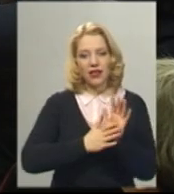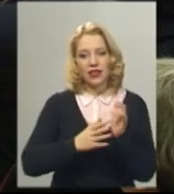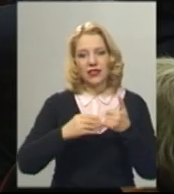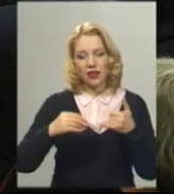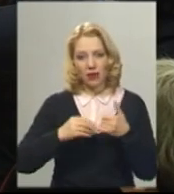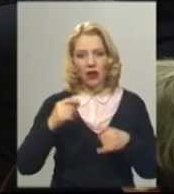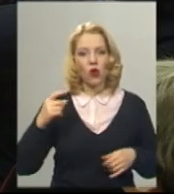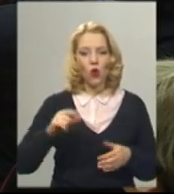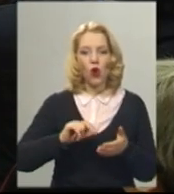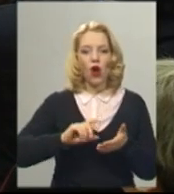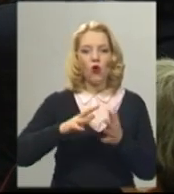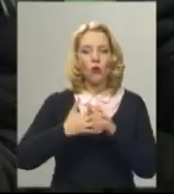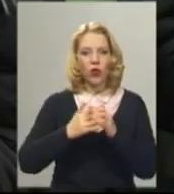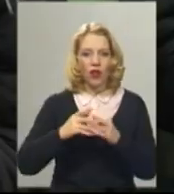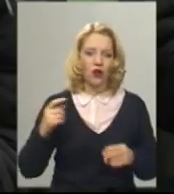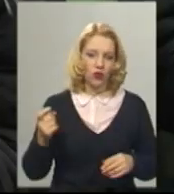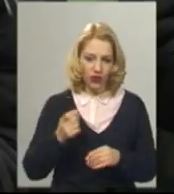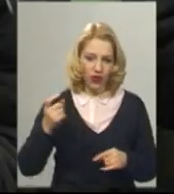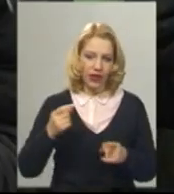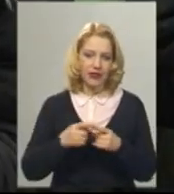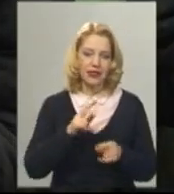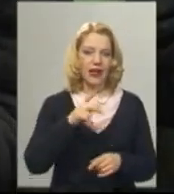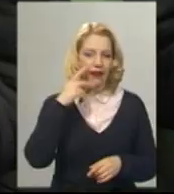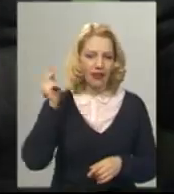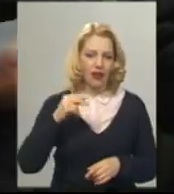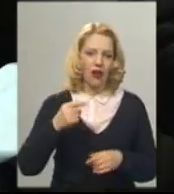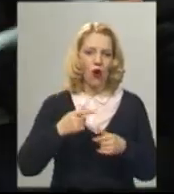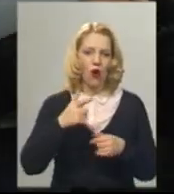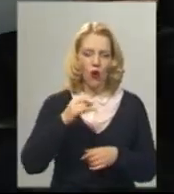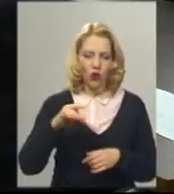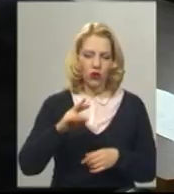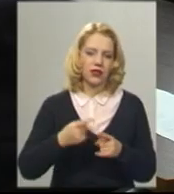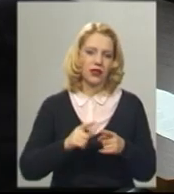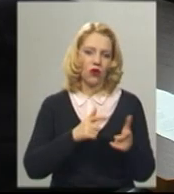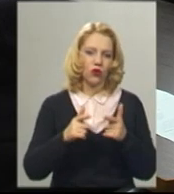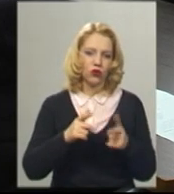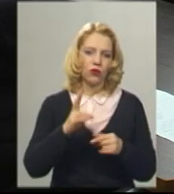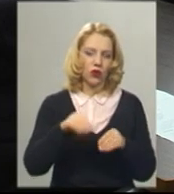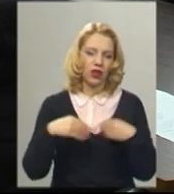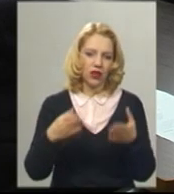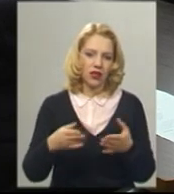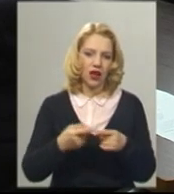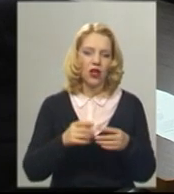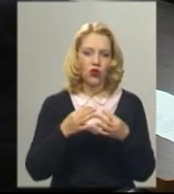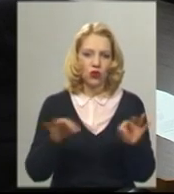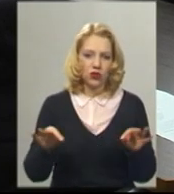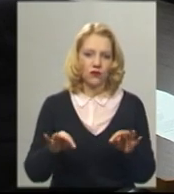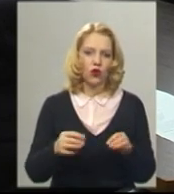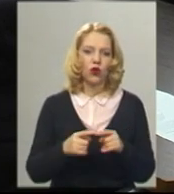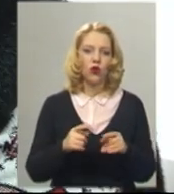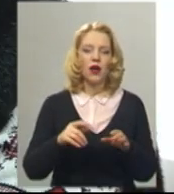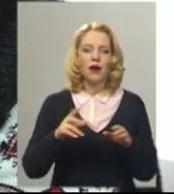в Китайгородській сільській раді готують нові проекти рішень про надання дозволу на розробку проєктів землеустрою місцевим посадовцям,